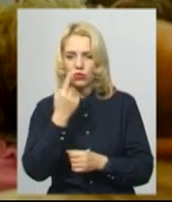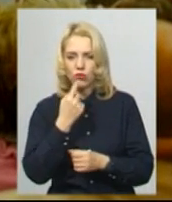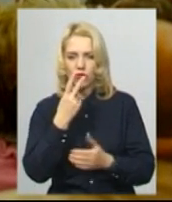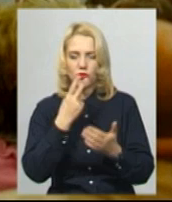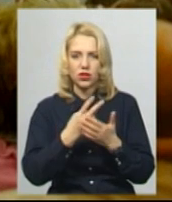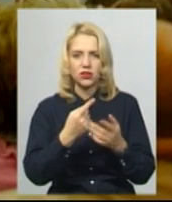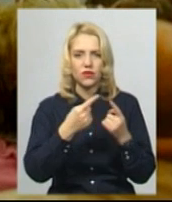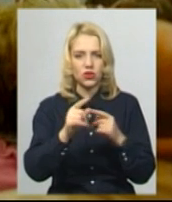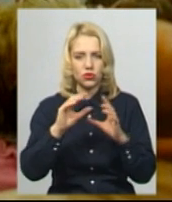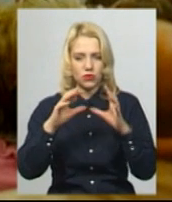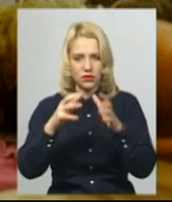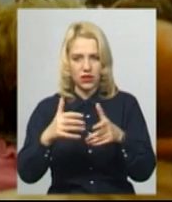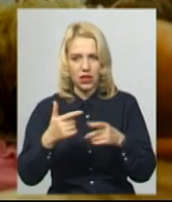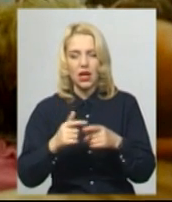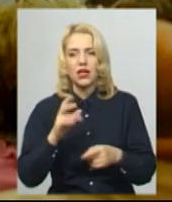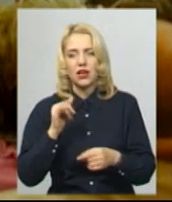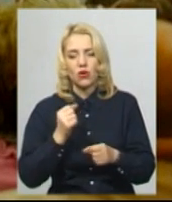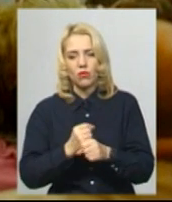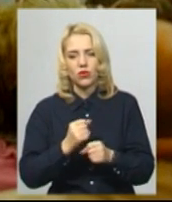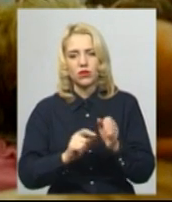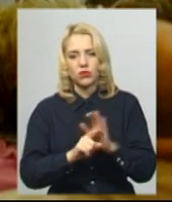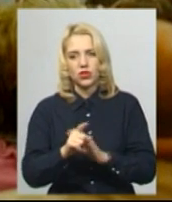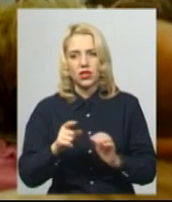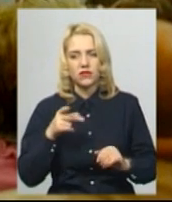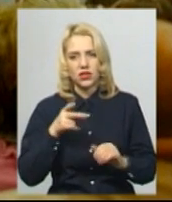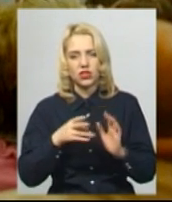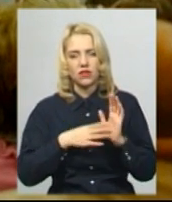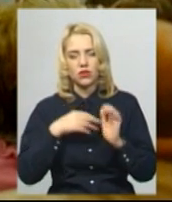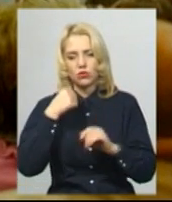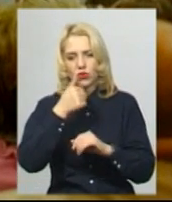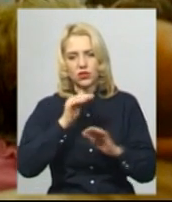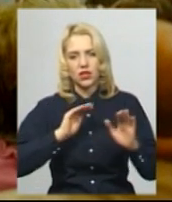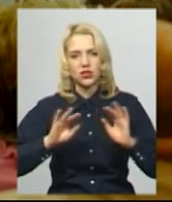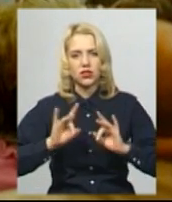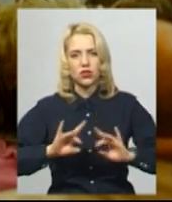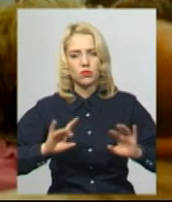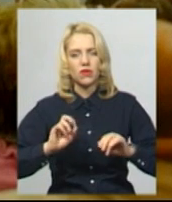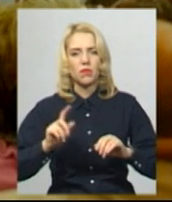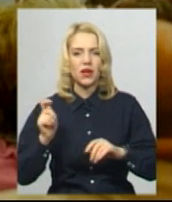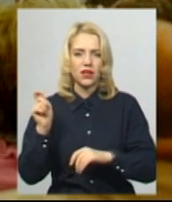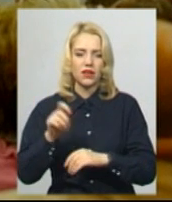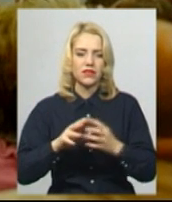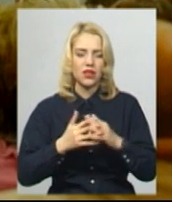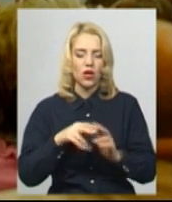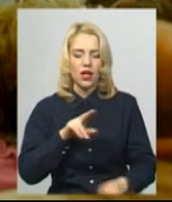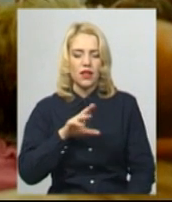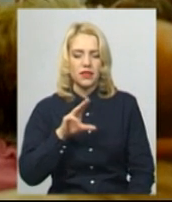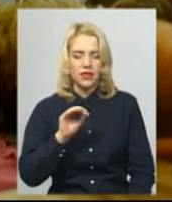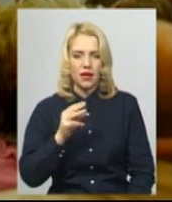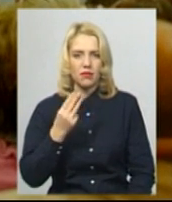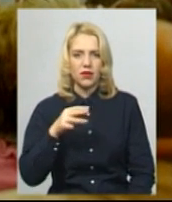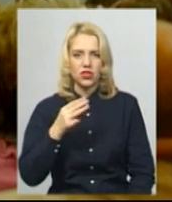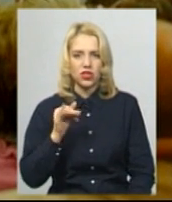світу. Робота над фільмом почалася у 2009 році. Тоді, розповідає режисер, він приїхав в село Демшин і потрапив до кіно